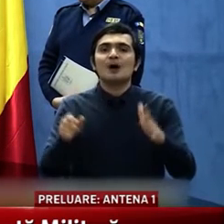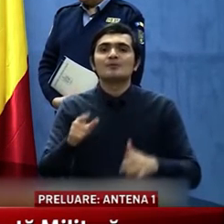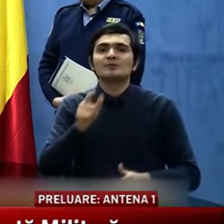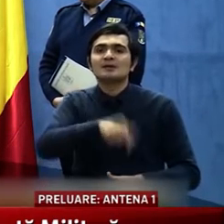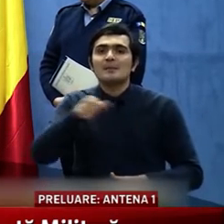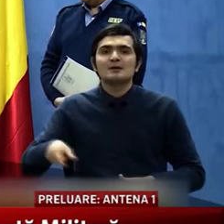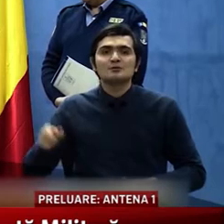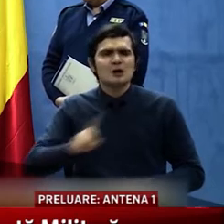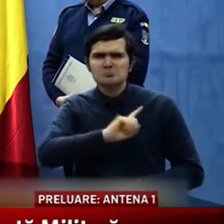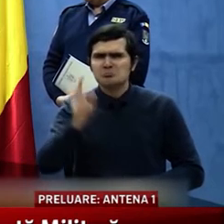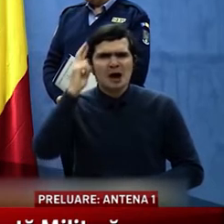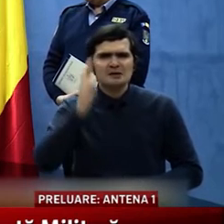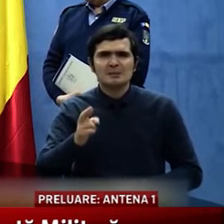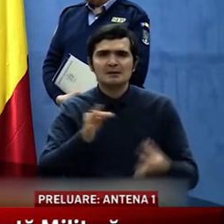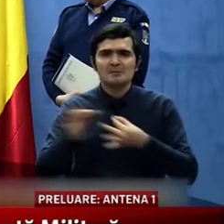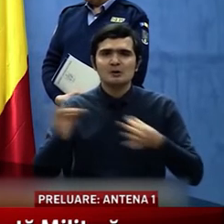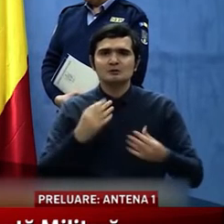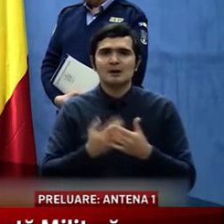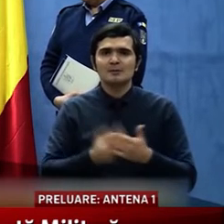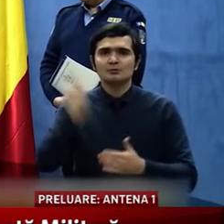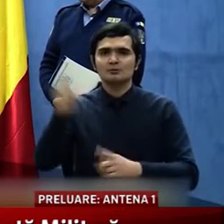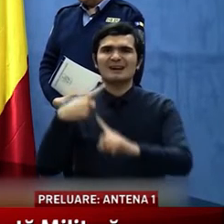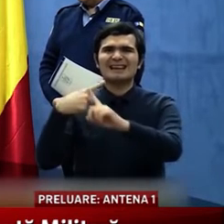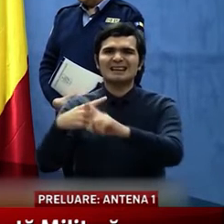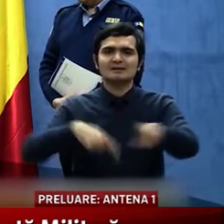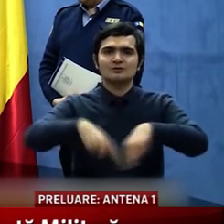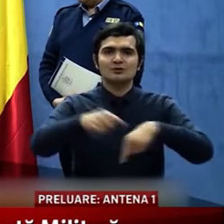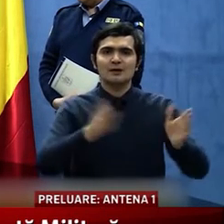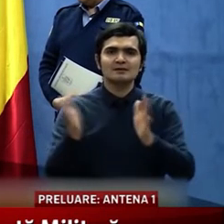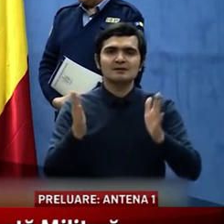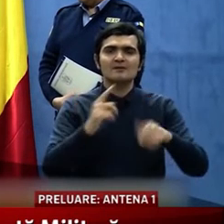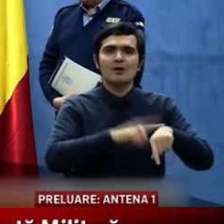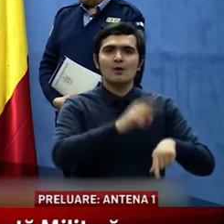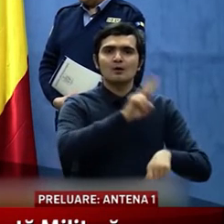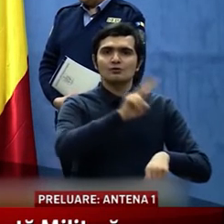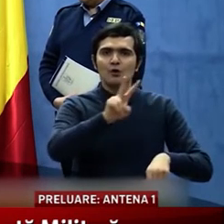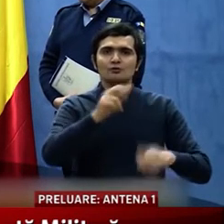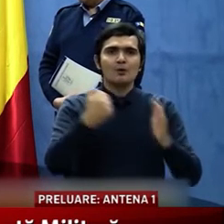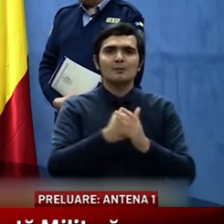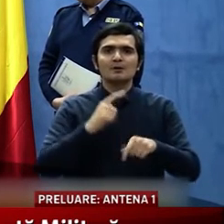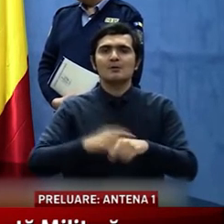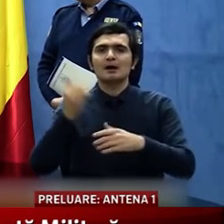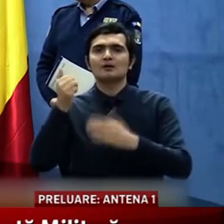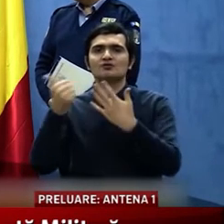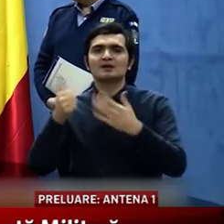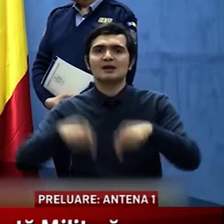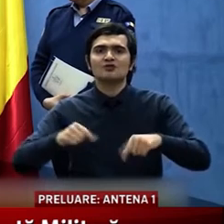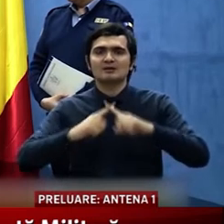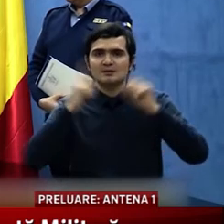respectat măsura restricționării circulației în intervalul respectiv, 22 orile 6 azi dimineață.